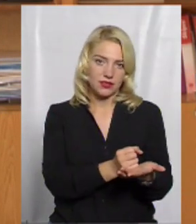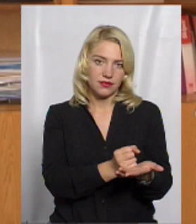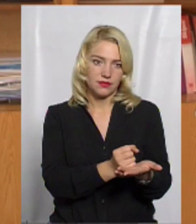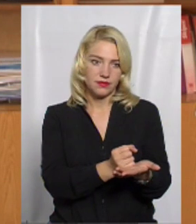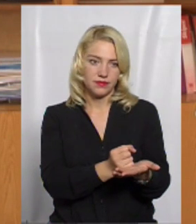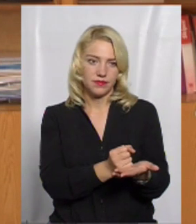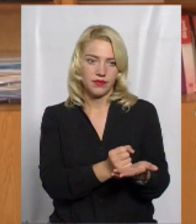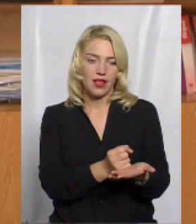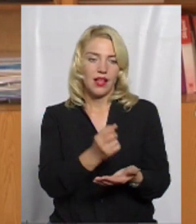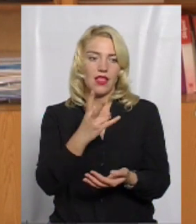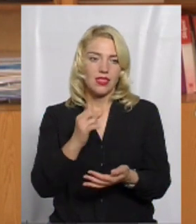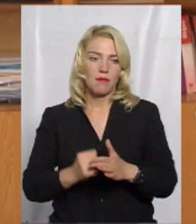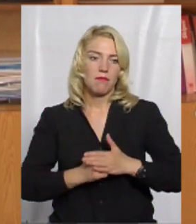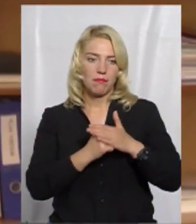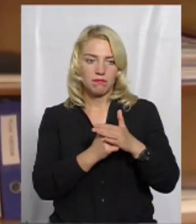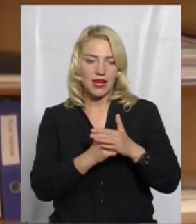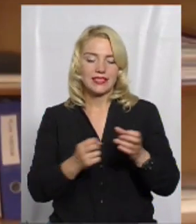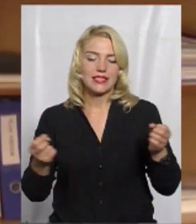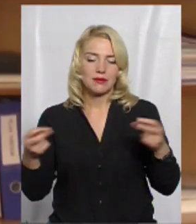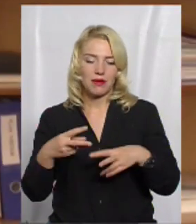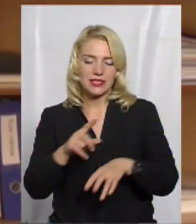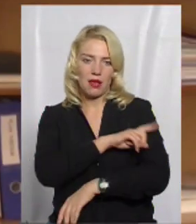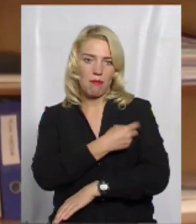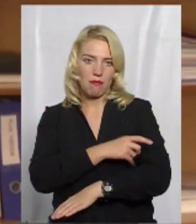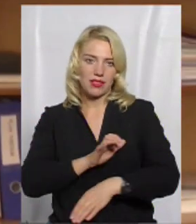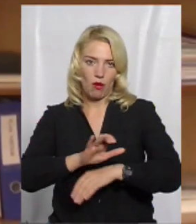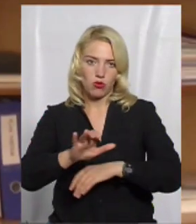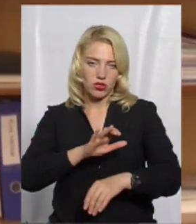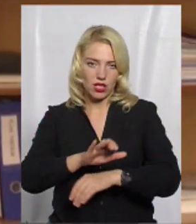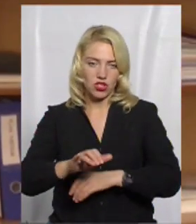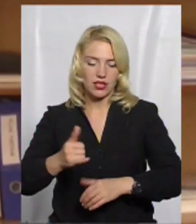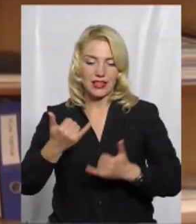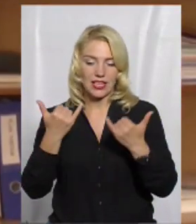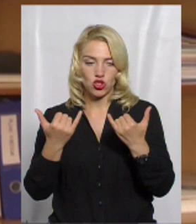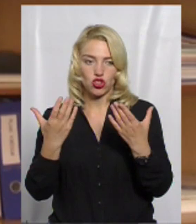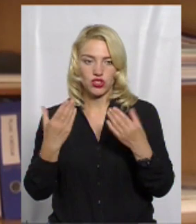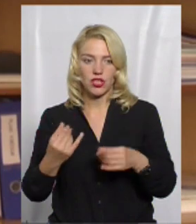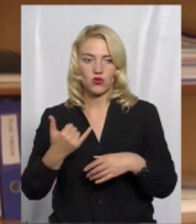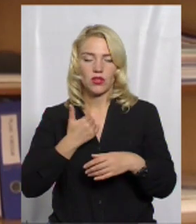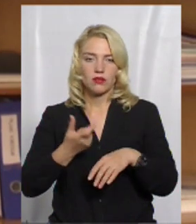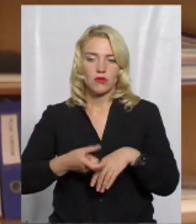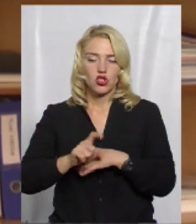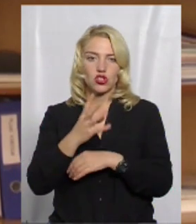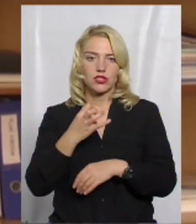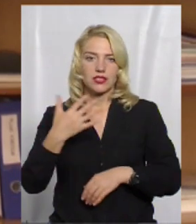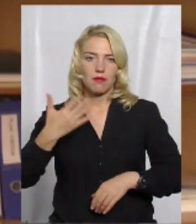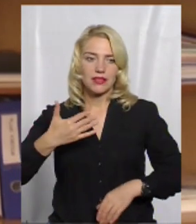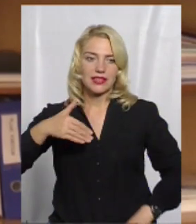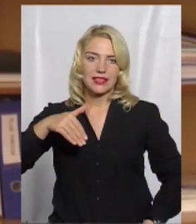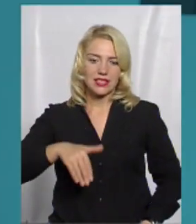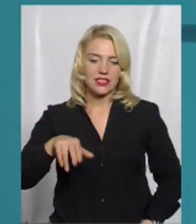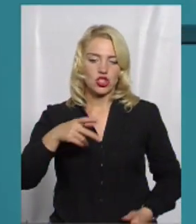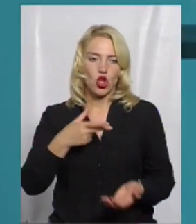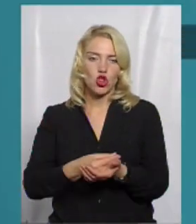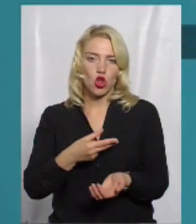на базі спецмідпостачання. На сьогоднішній день в нас більше 450 тисяч доз